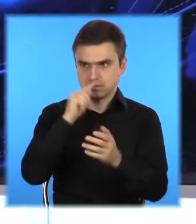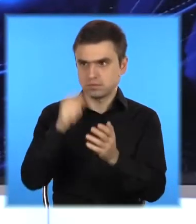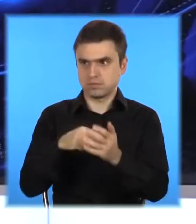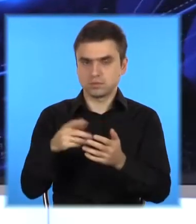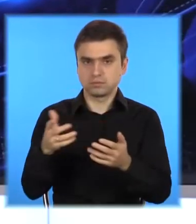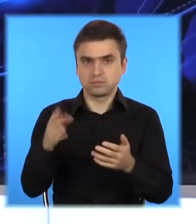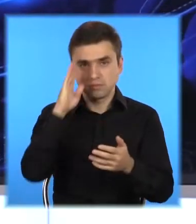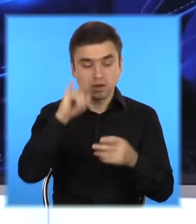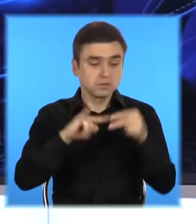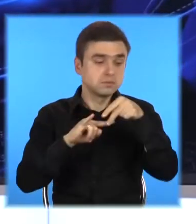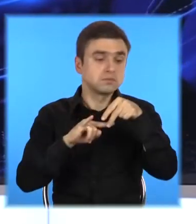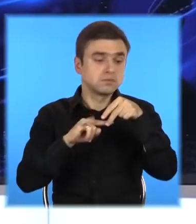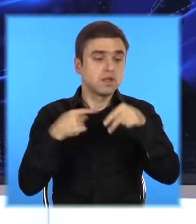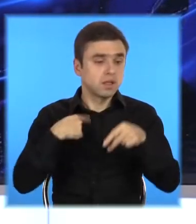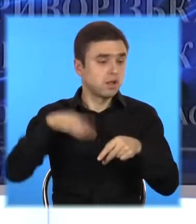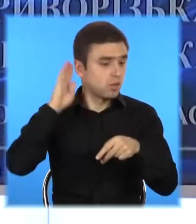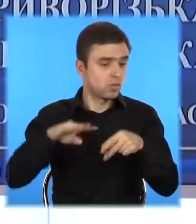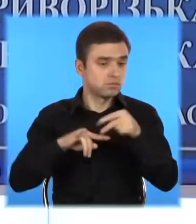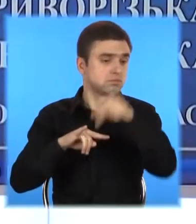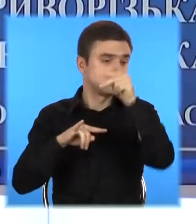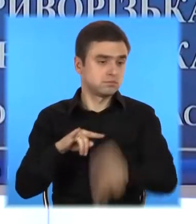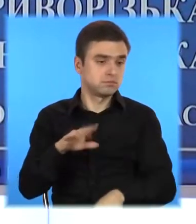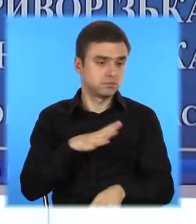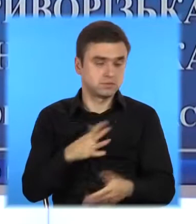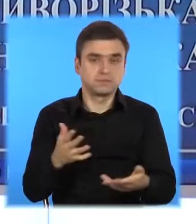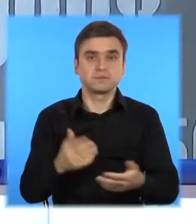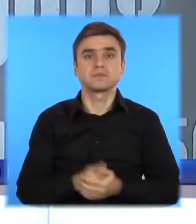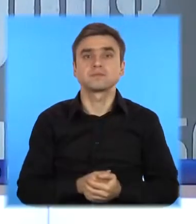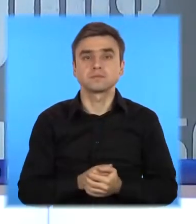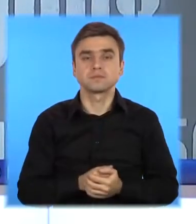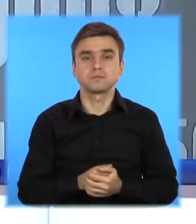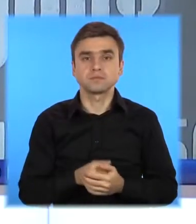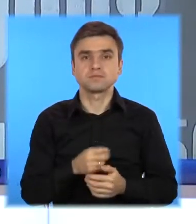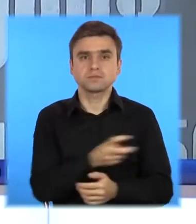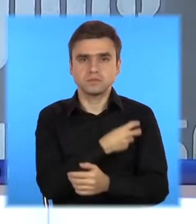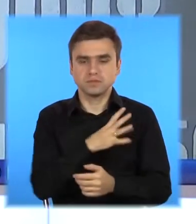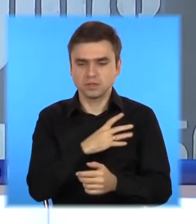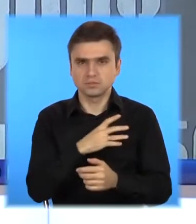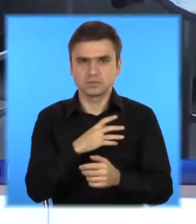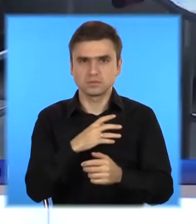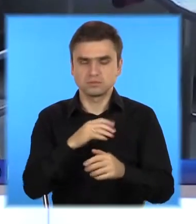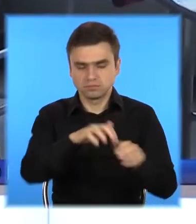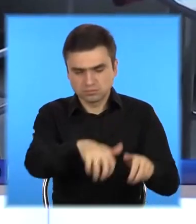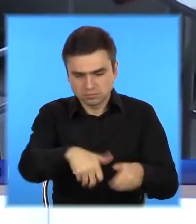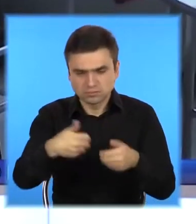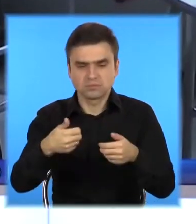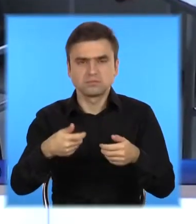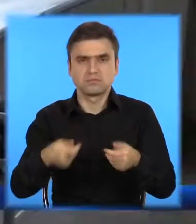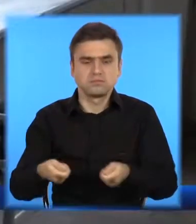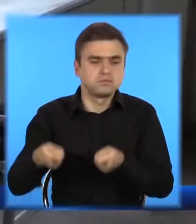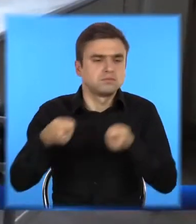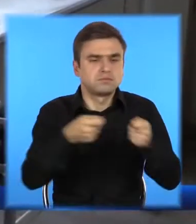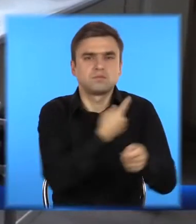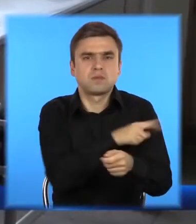Швидка забрала постраждалого в реанімацію тисячки з численними переломами і травмами. Лікарі кажуть, що падаючи